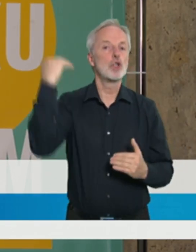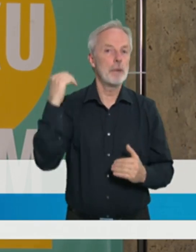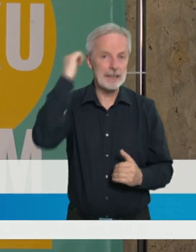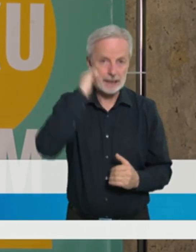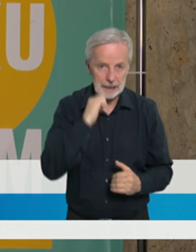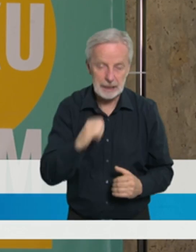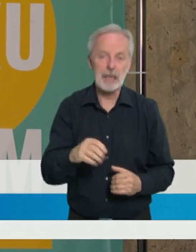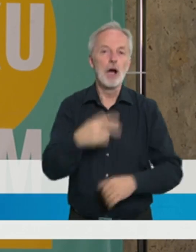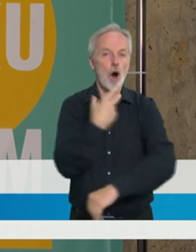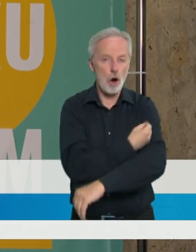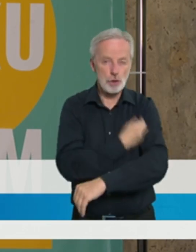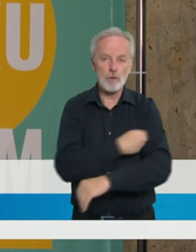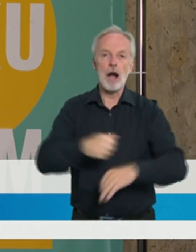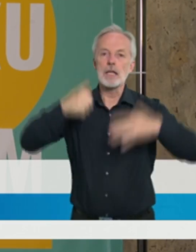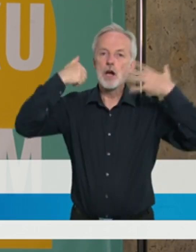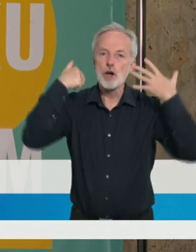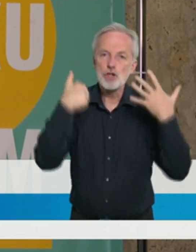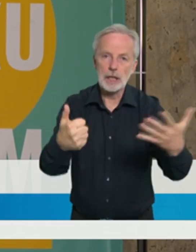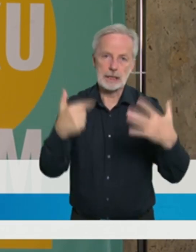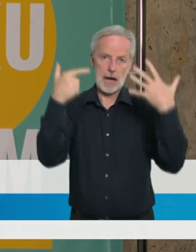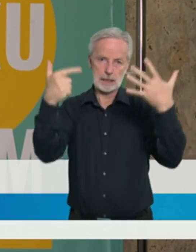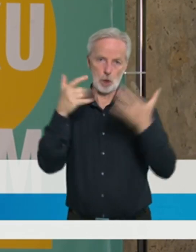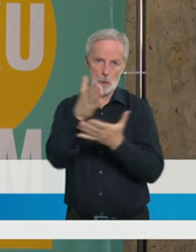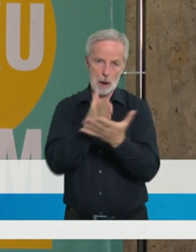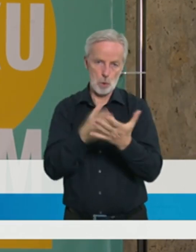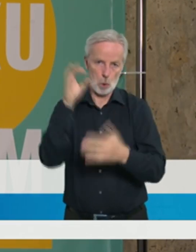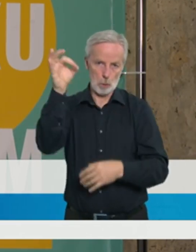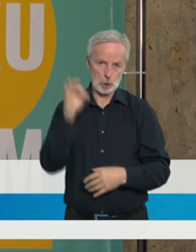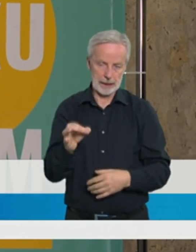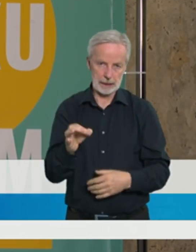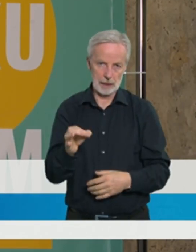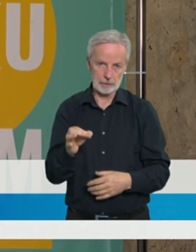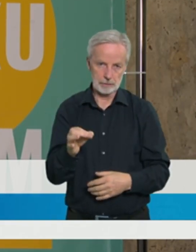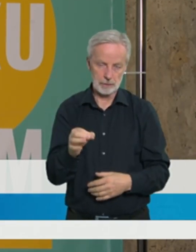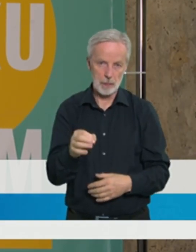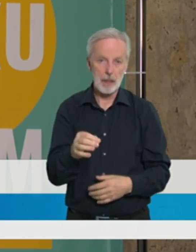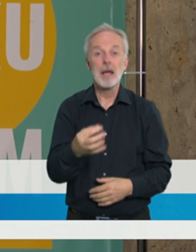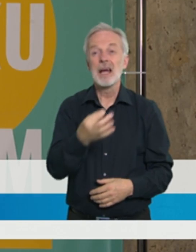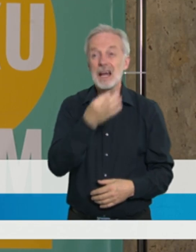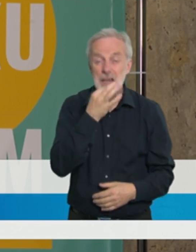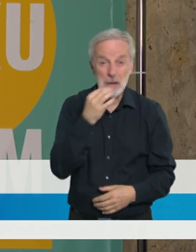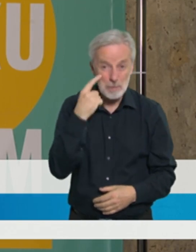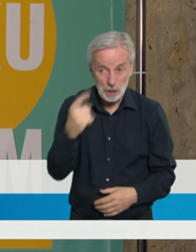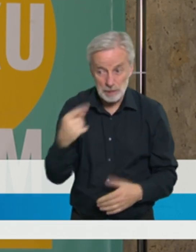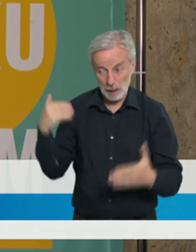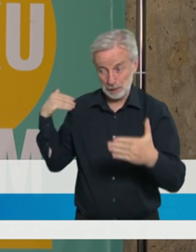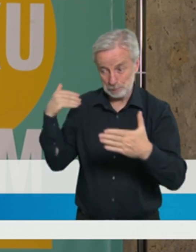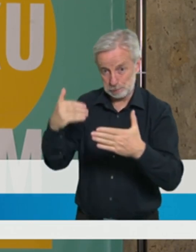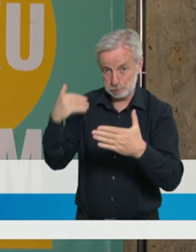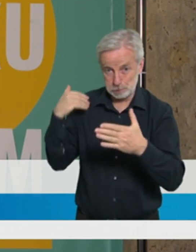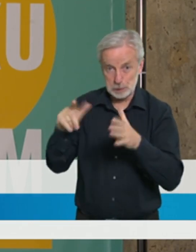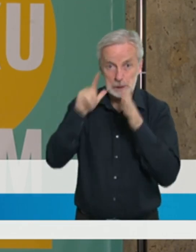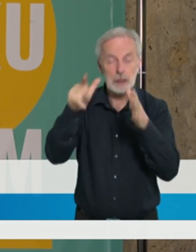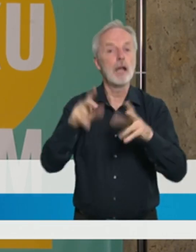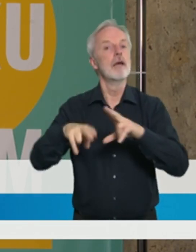,5%. To, co pozorujeme v posledním týdnu je zvyšující se zájem očkování,